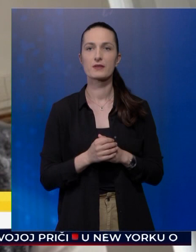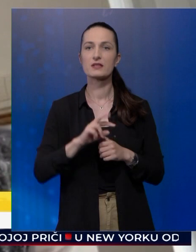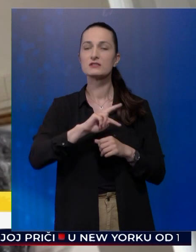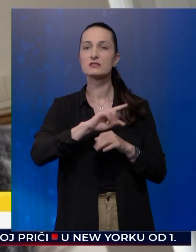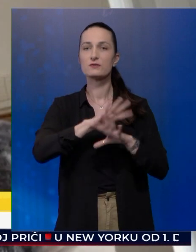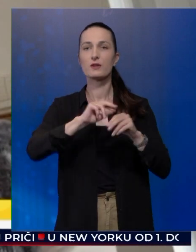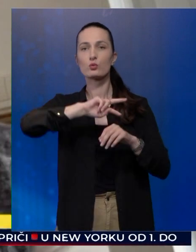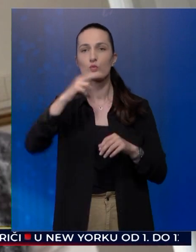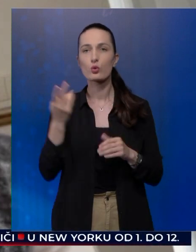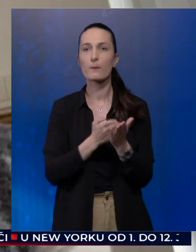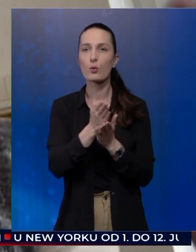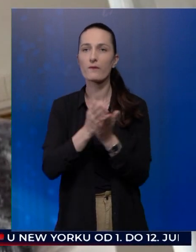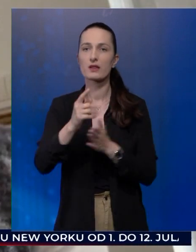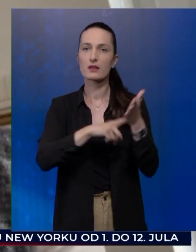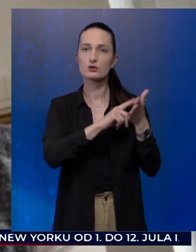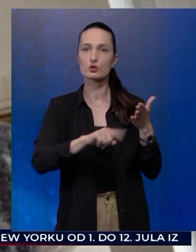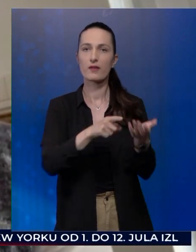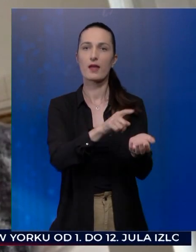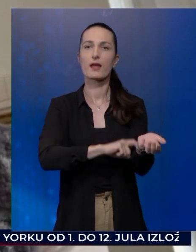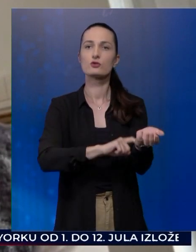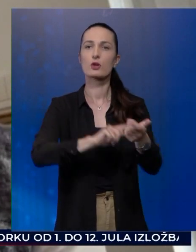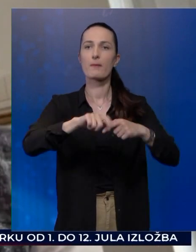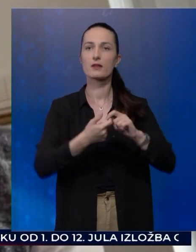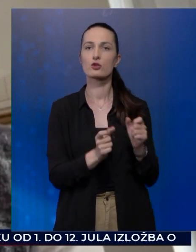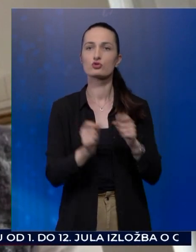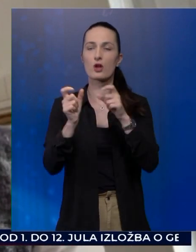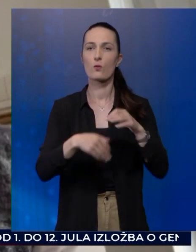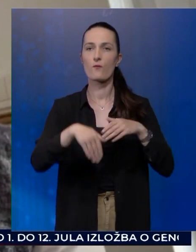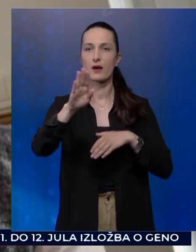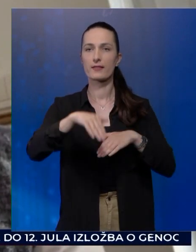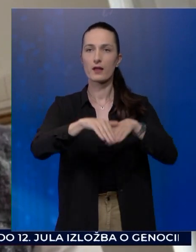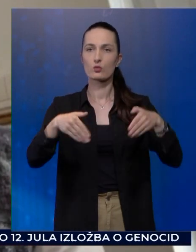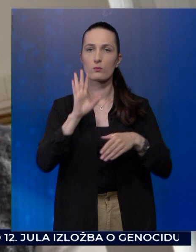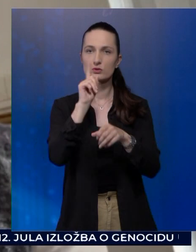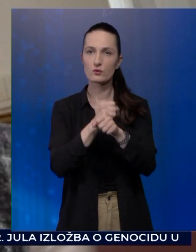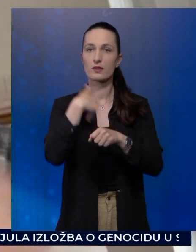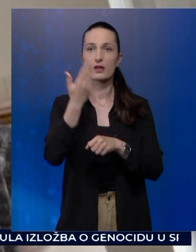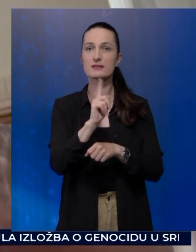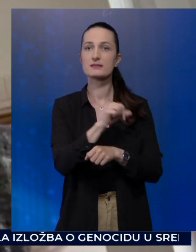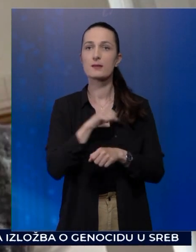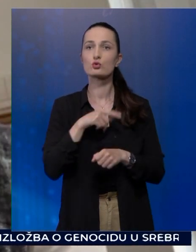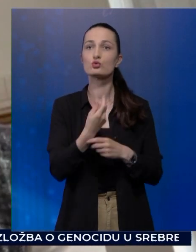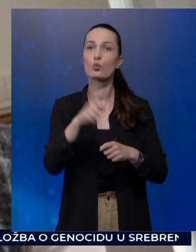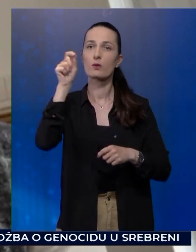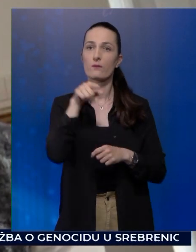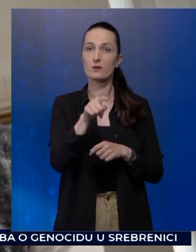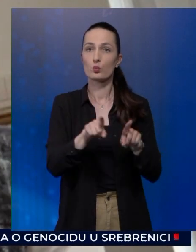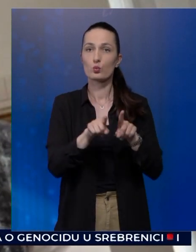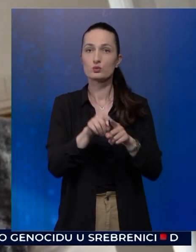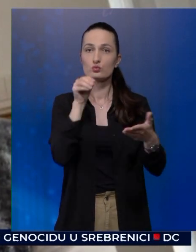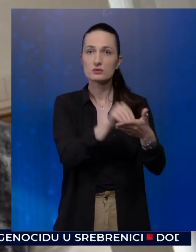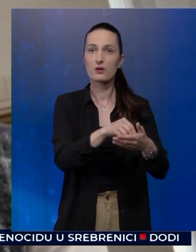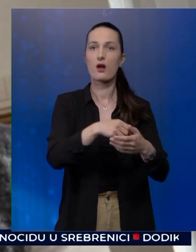Bosne i Hercegovine. Dakle, ne samo što je to skuplje, vi ste u istu daređu stavili laboratoriju koji potpuno operira ovdje,